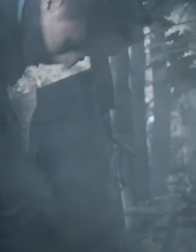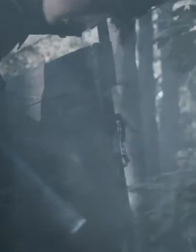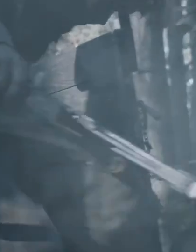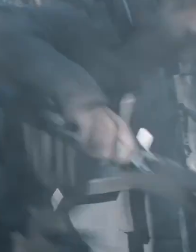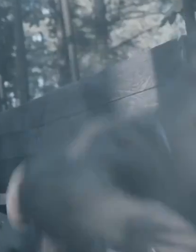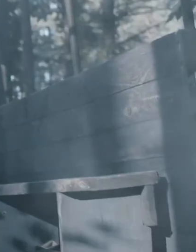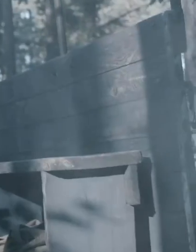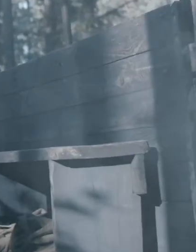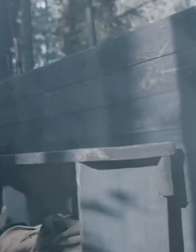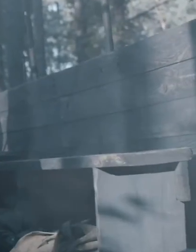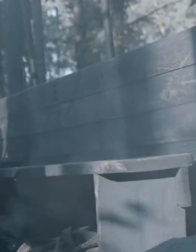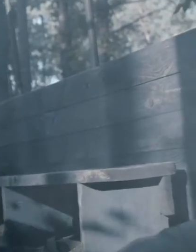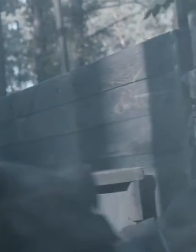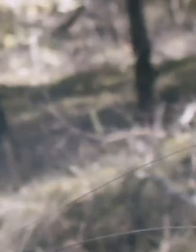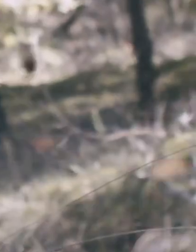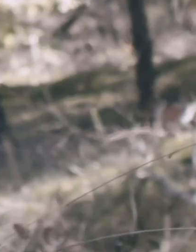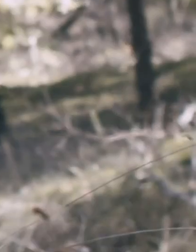Krenat! Krenat!